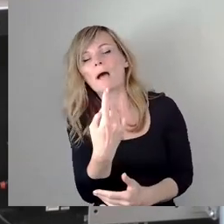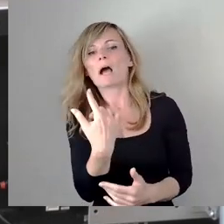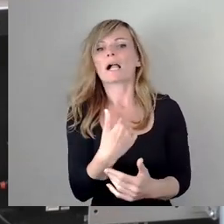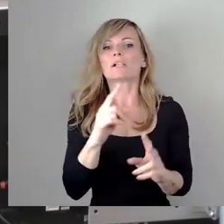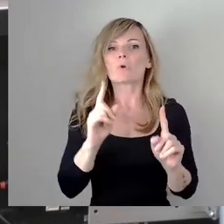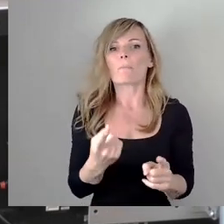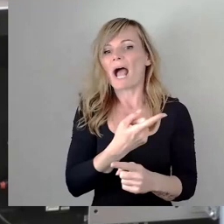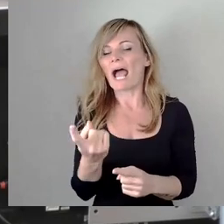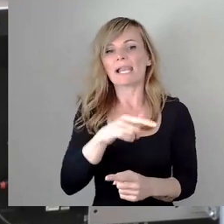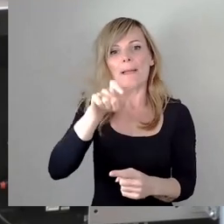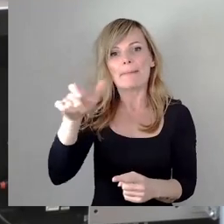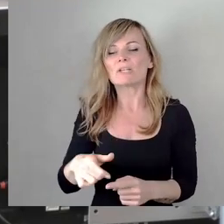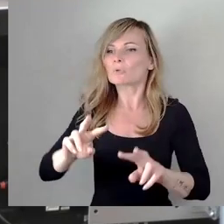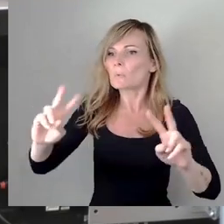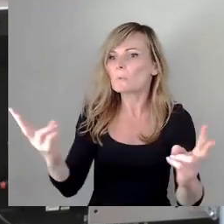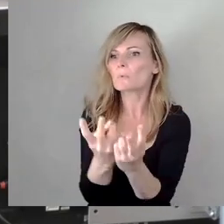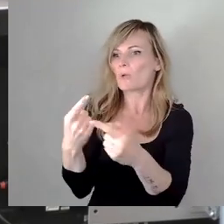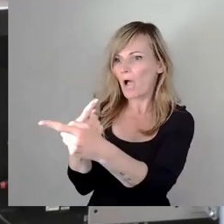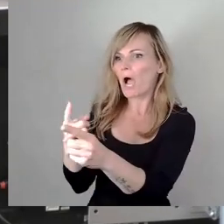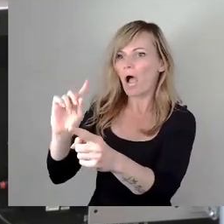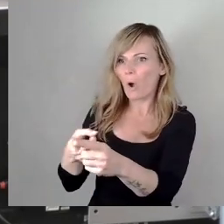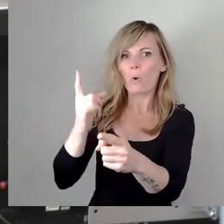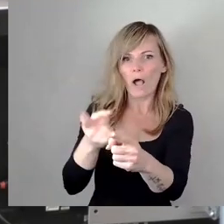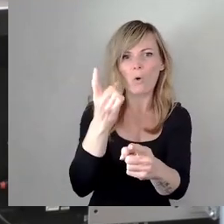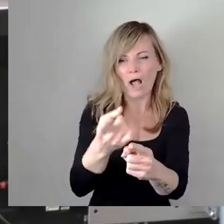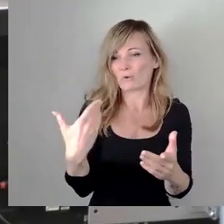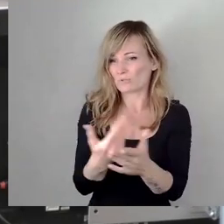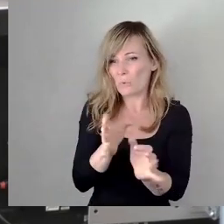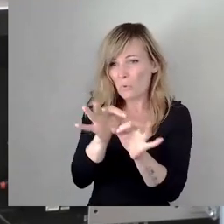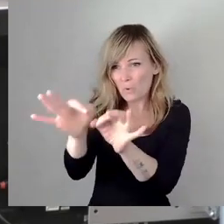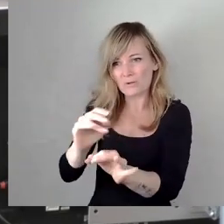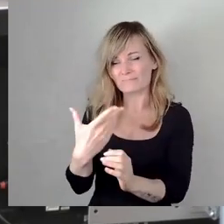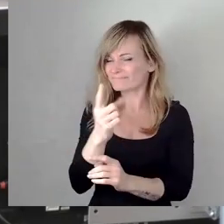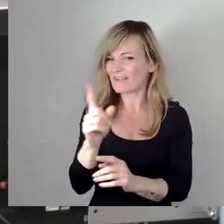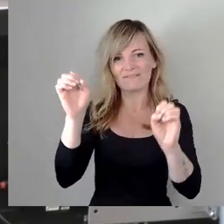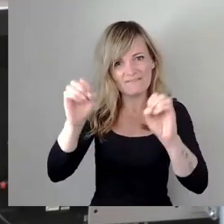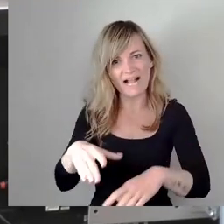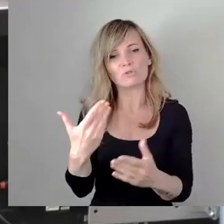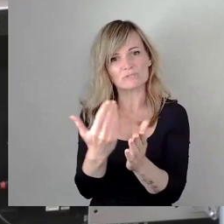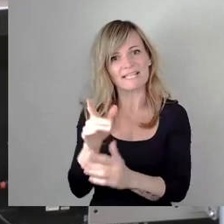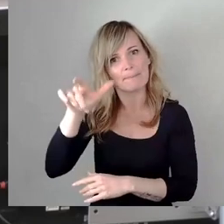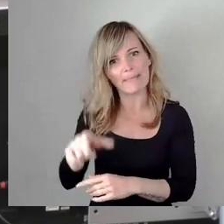Menschen mit einem ähnlichen Lebenslauf schließen. Das ist schlicht falsch und das ist menschenfeindlich.